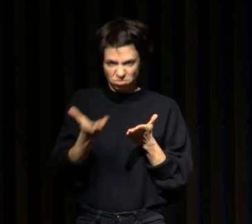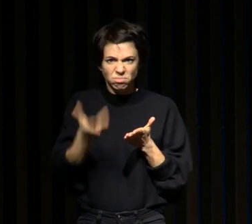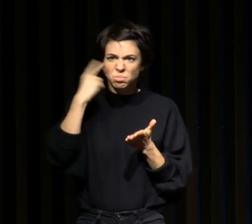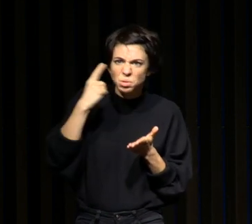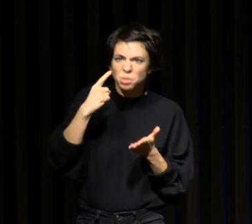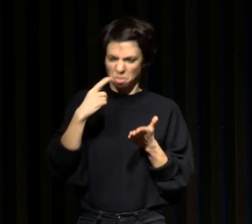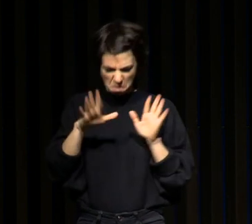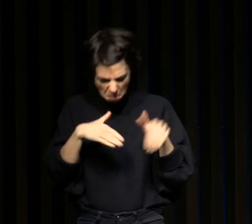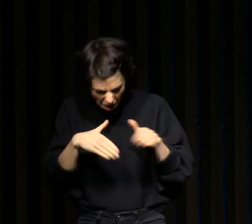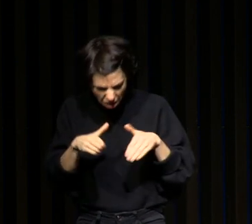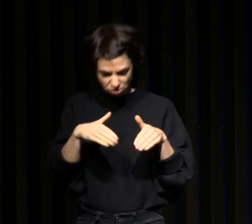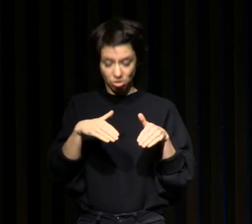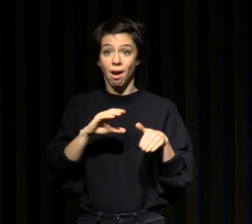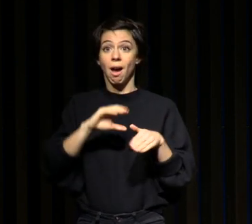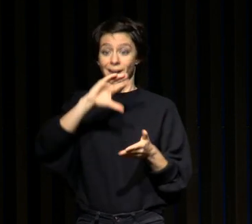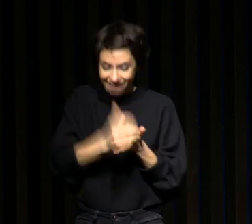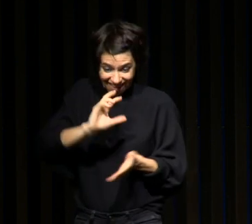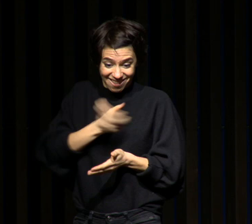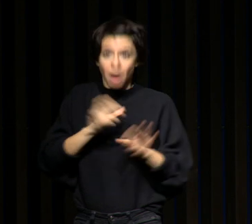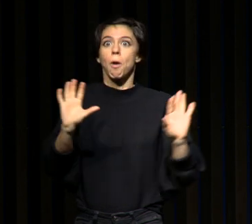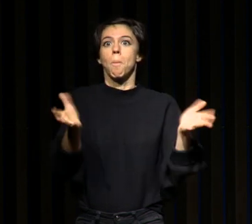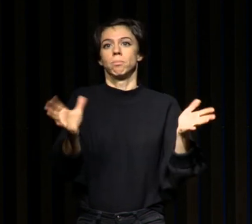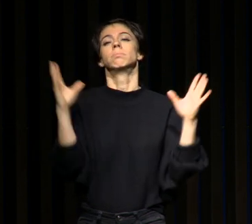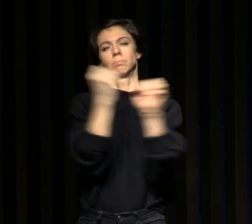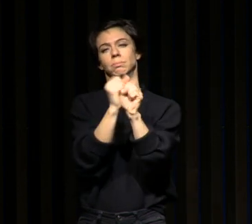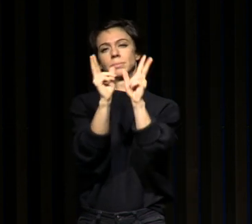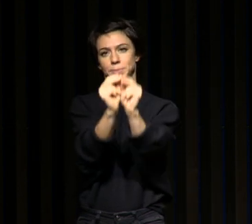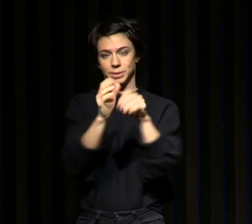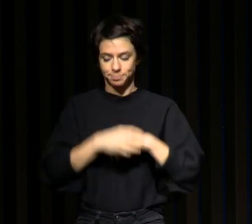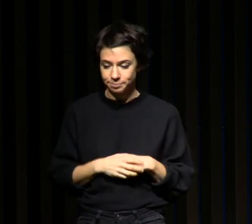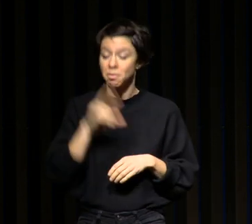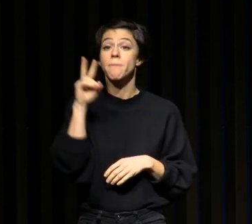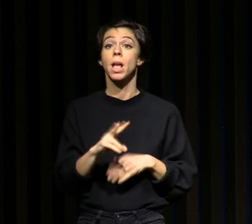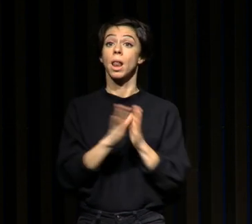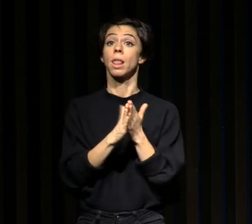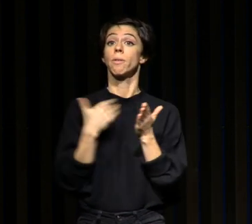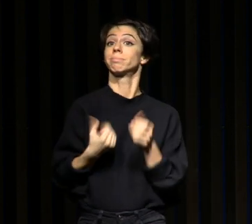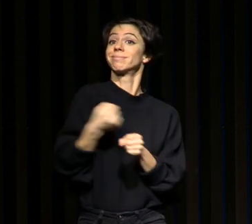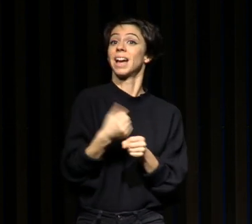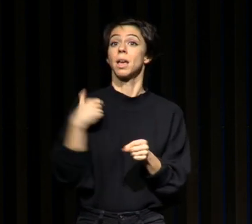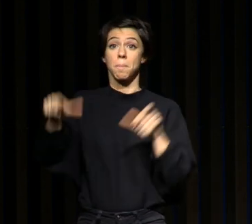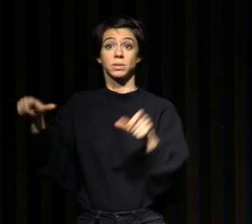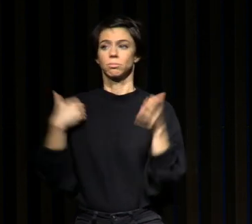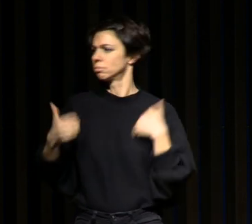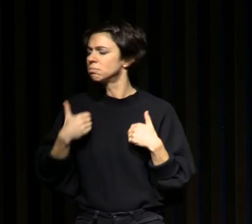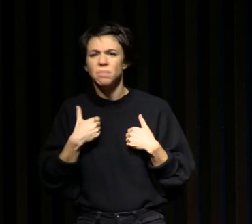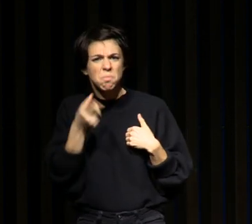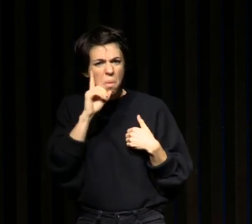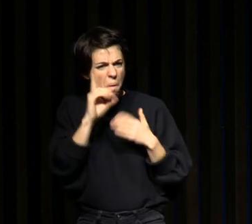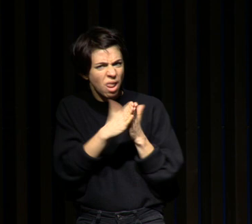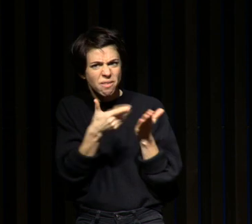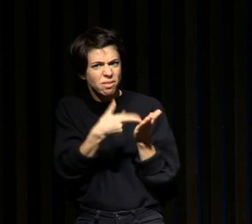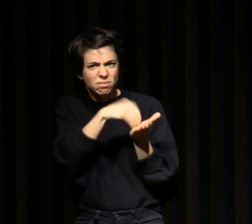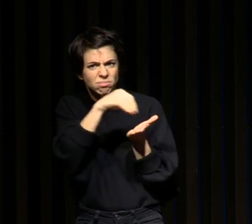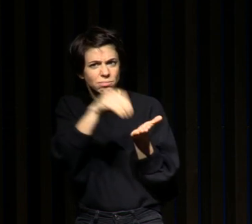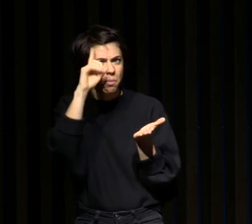Alors la première question que beaucoup de gens me posent, c'est comment êtes-vous arrivé à écrire Antifatigue ? Et en fait, Antifatigue,